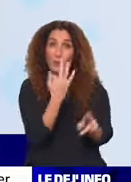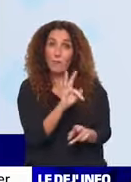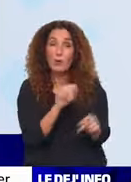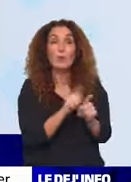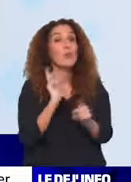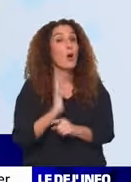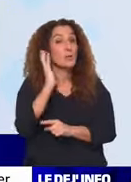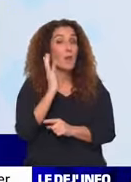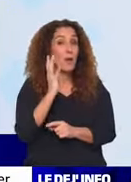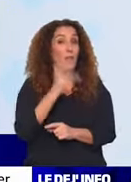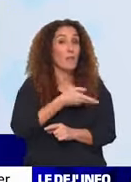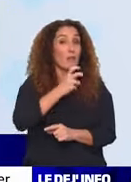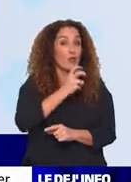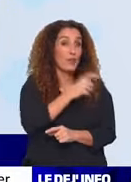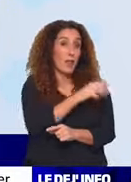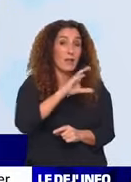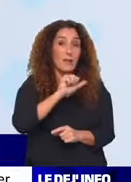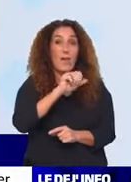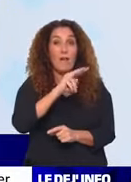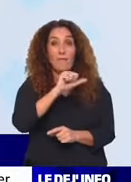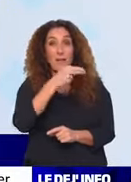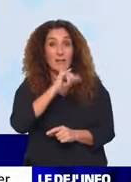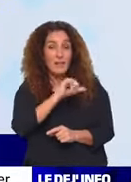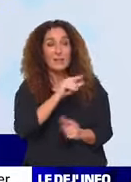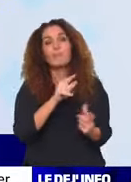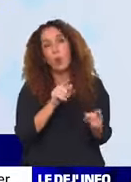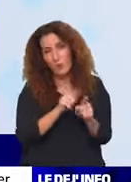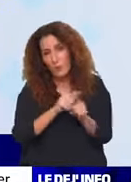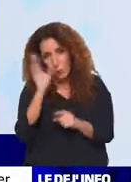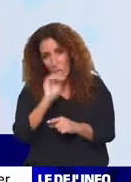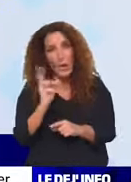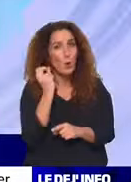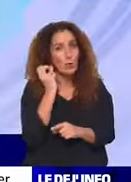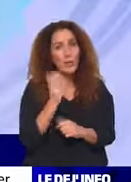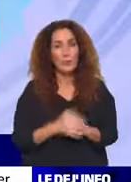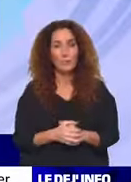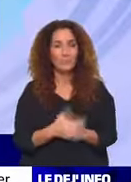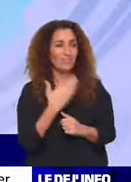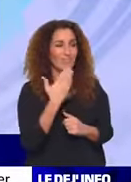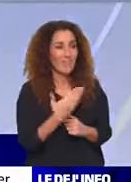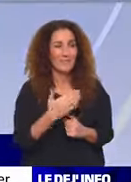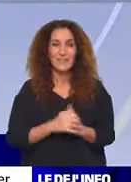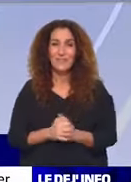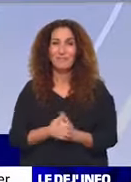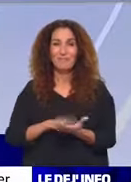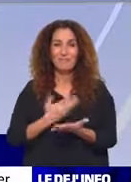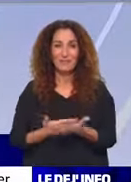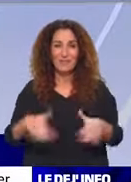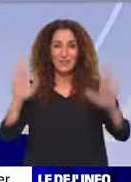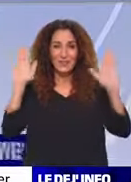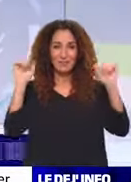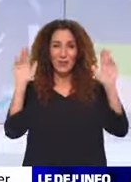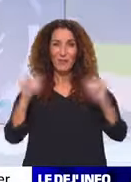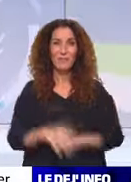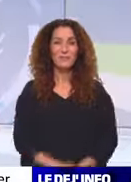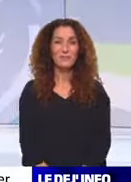Paris Saint-Germain, Edinson Cavani, sans oublier bien évidemment Cristiano Ronaldo. Eh bien, merci messieurs. Les matchs allés se dérouleront à partir du 15